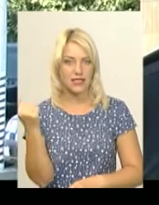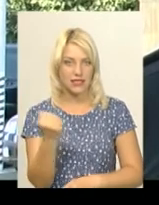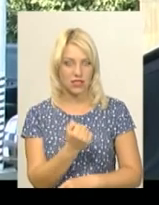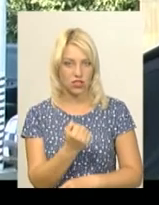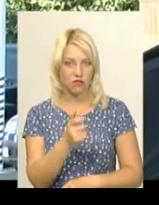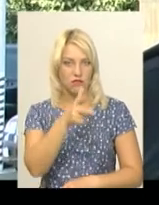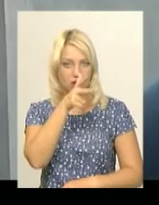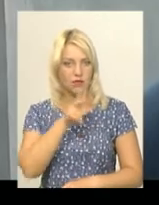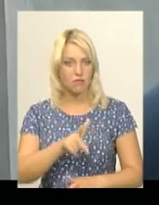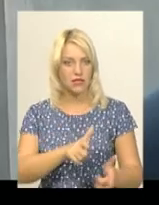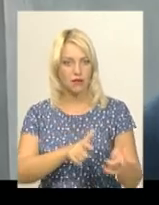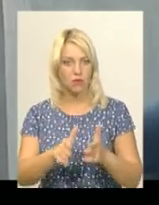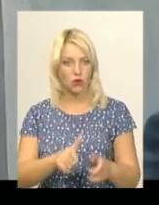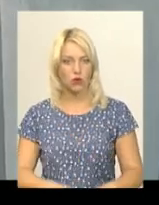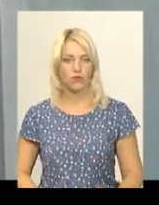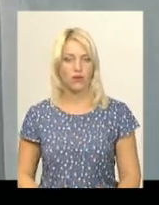три місяці підготовка.